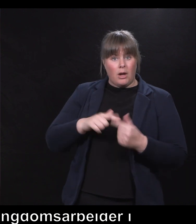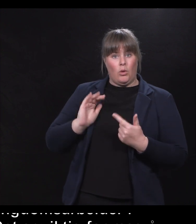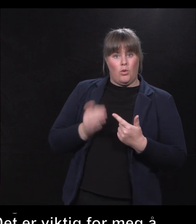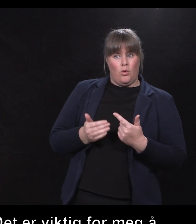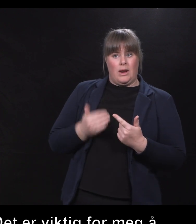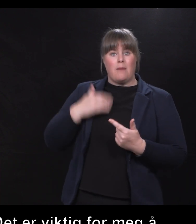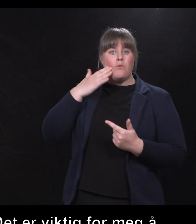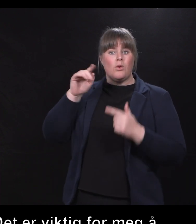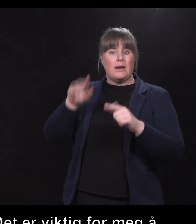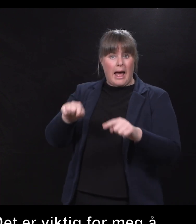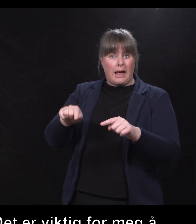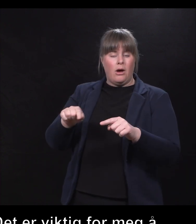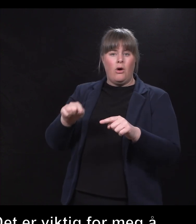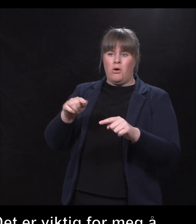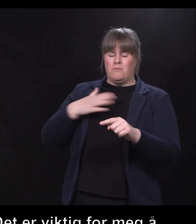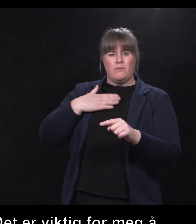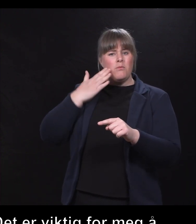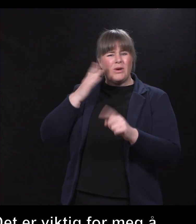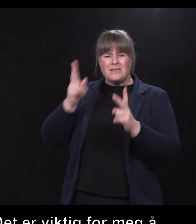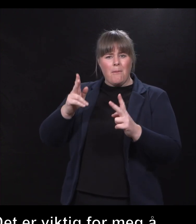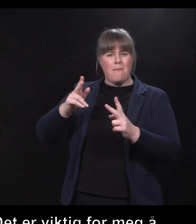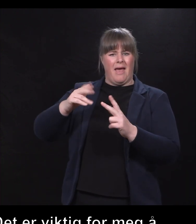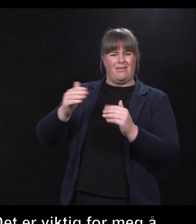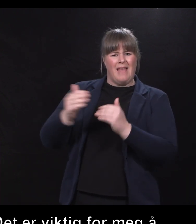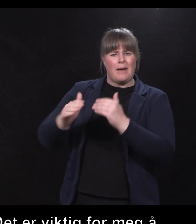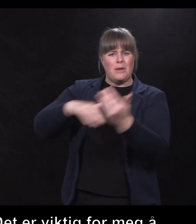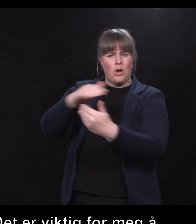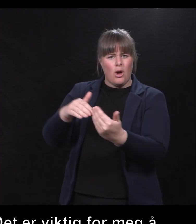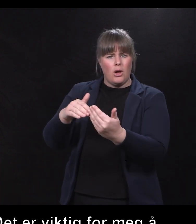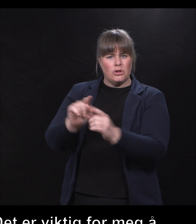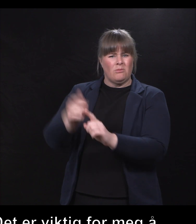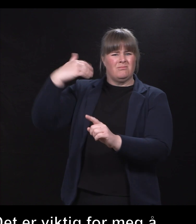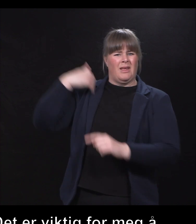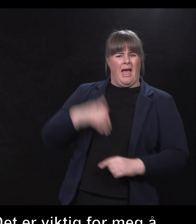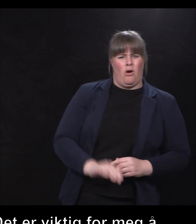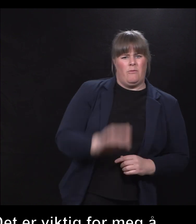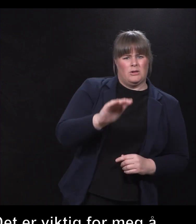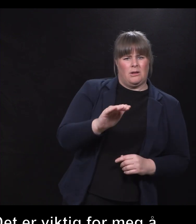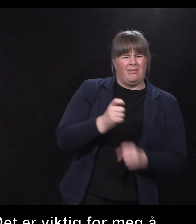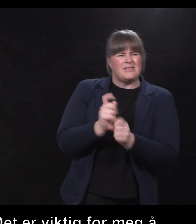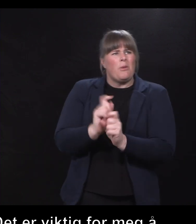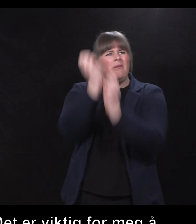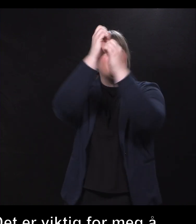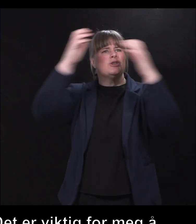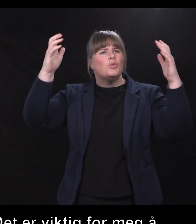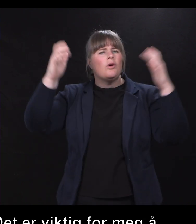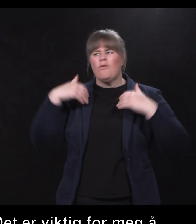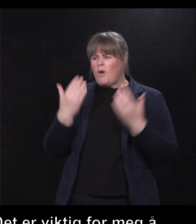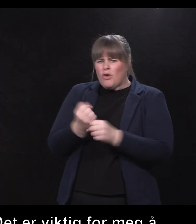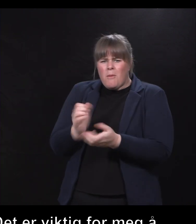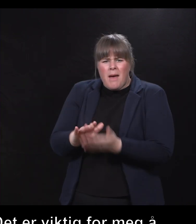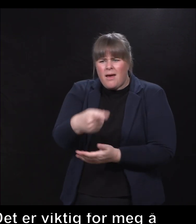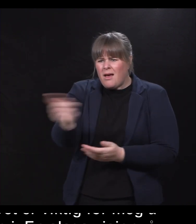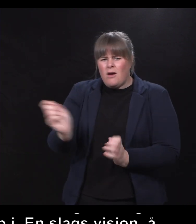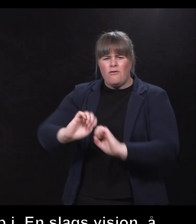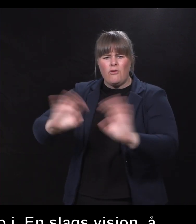boende i det nærmiljøet jeg vokste opp i. Og det er blitt en slags misjon, så det å få lov til å jobbe med alle disse flotte ungdommene som jeg